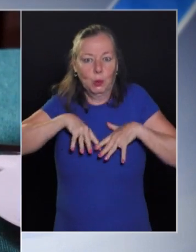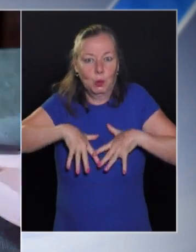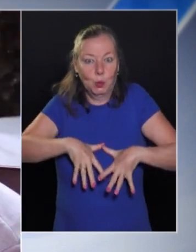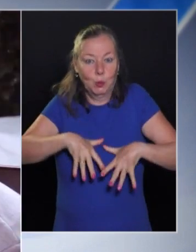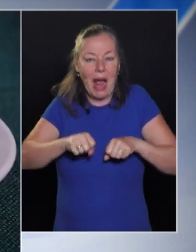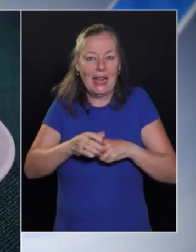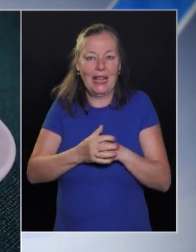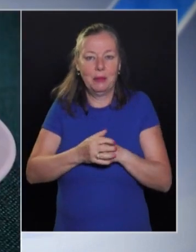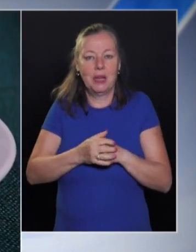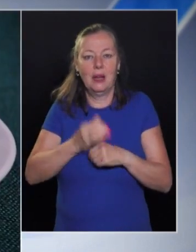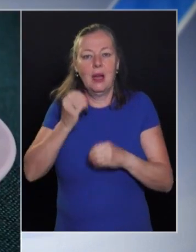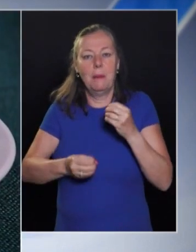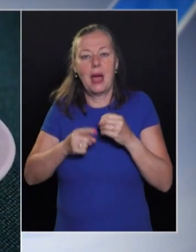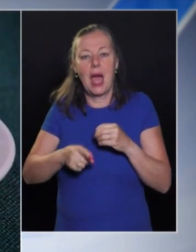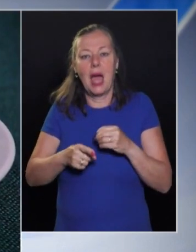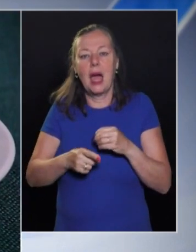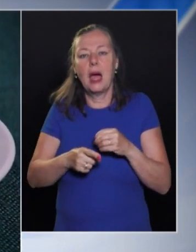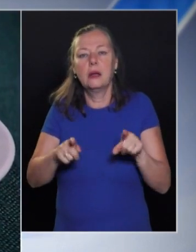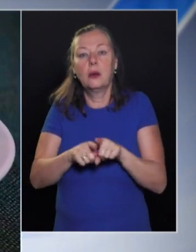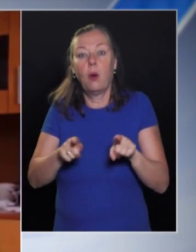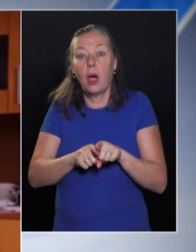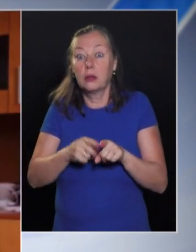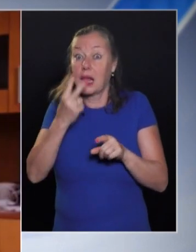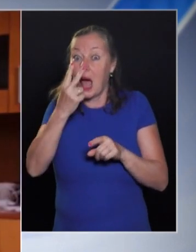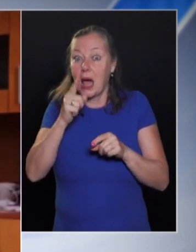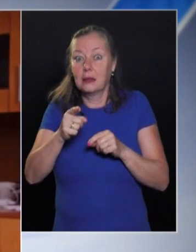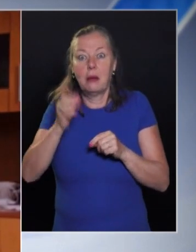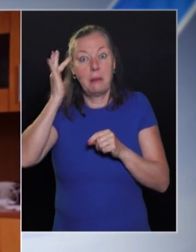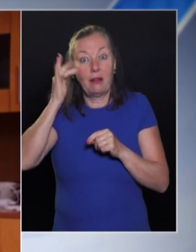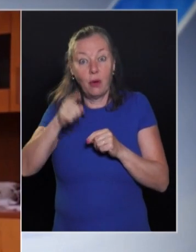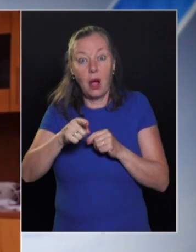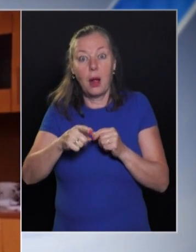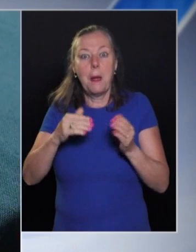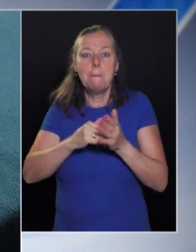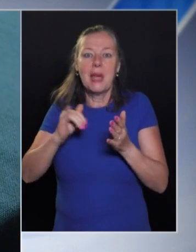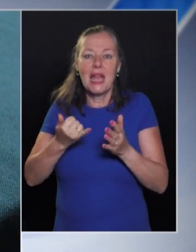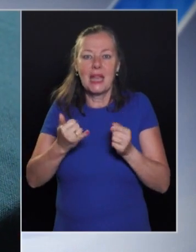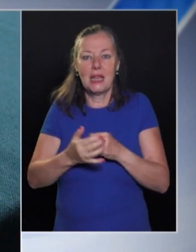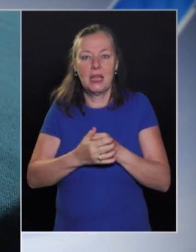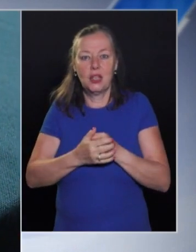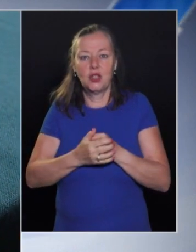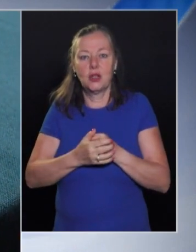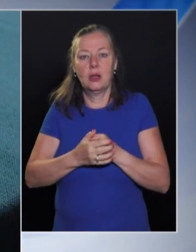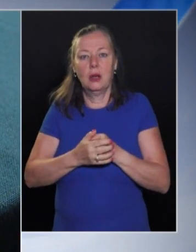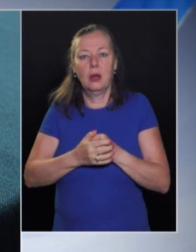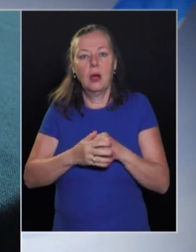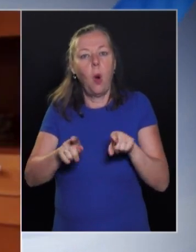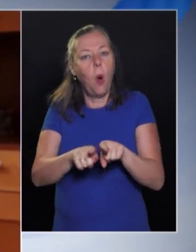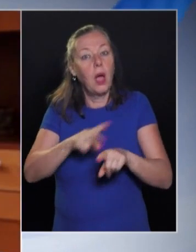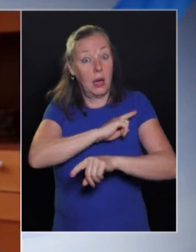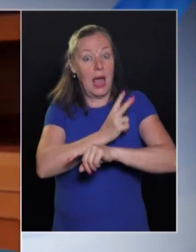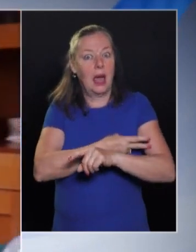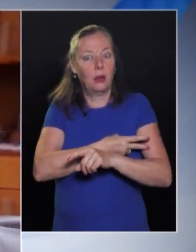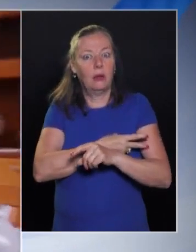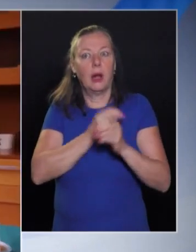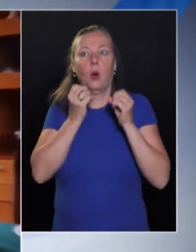bőröm alá. Mert annyira triviális dolgok azok, amiket megfogalmaznak bennük, de olyan elementáris